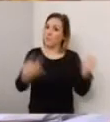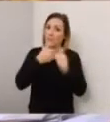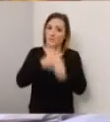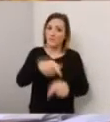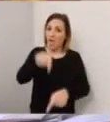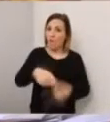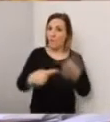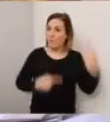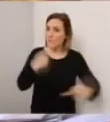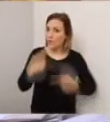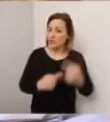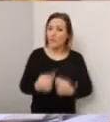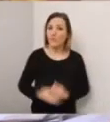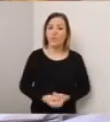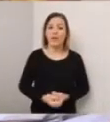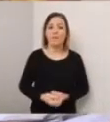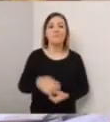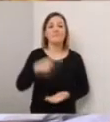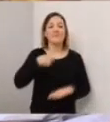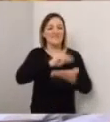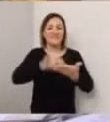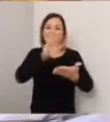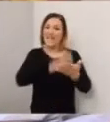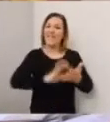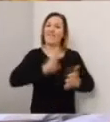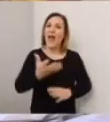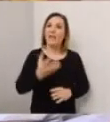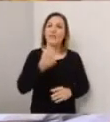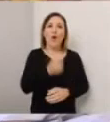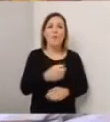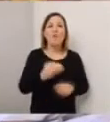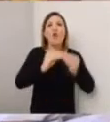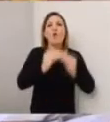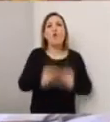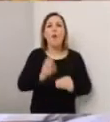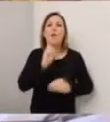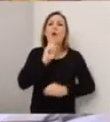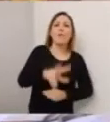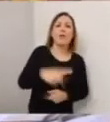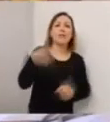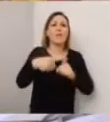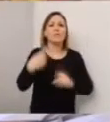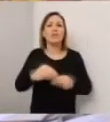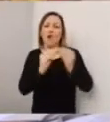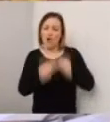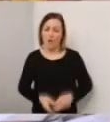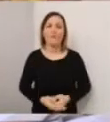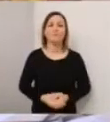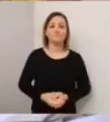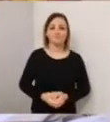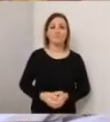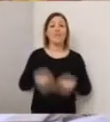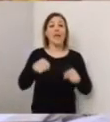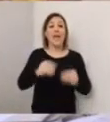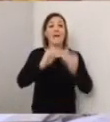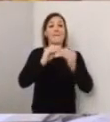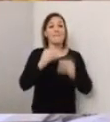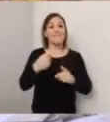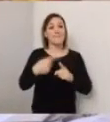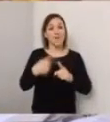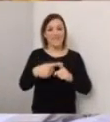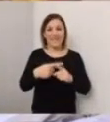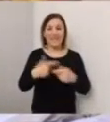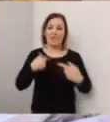Mi scrivono come avviene la comunicazione dei casi positivi. Allora, le casi positivi, che ripeto, ormai a Calcianissetta sono